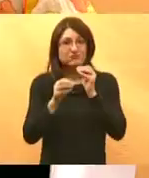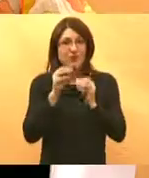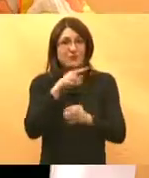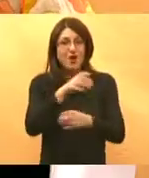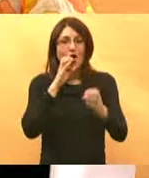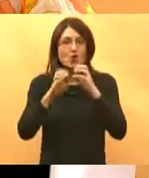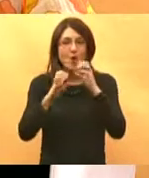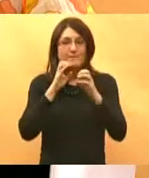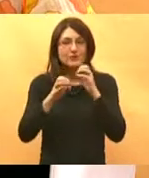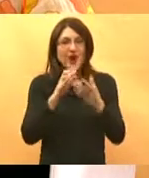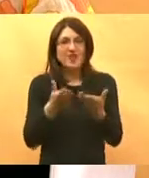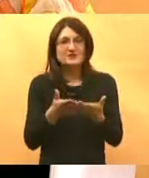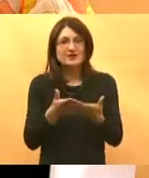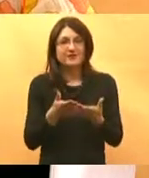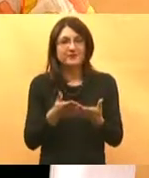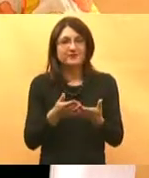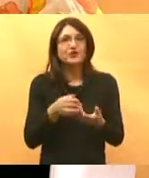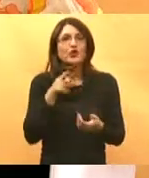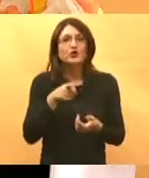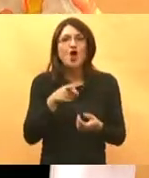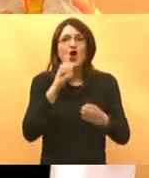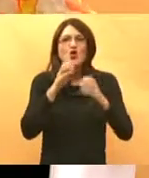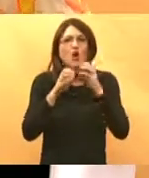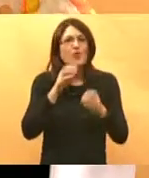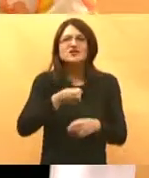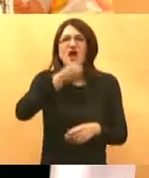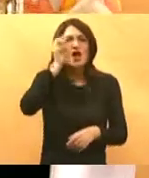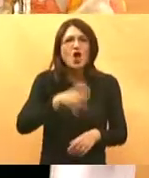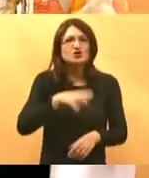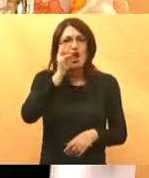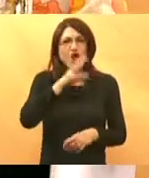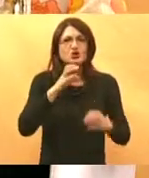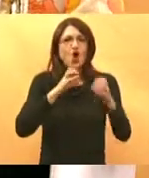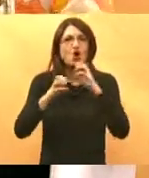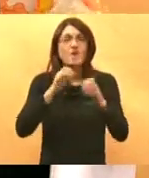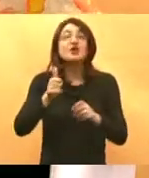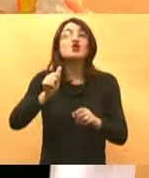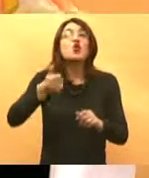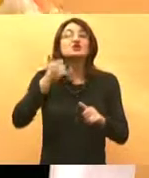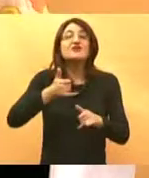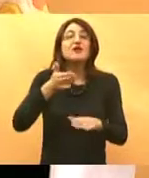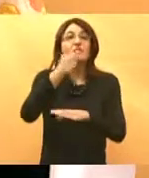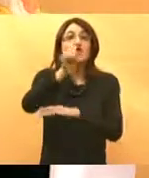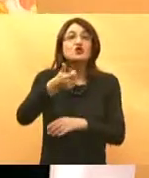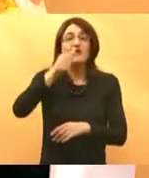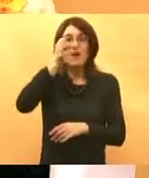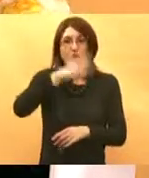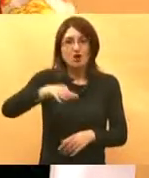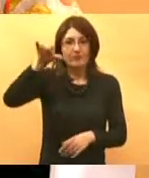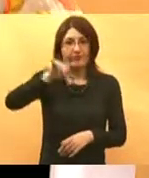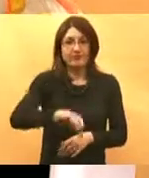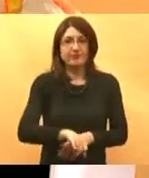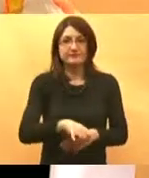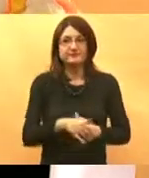rekla prije. Komunikacija je zapravo na vrlo niskih granama kod nas. I ide sve niže. Čini mi se, bojim se. Ali,